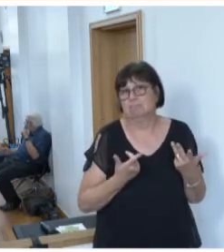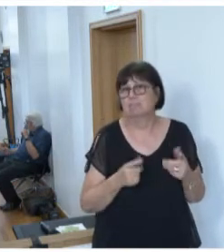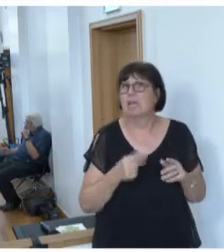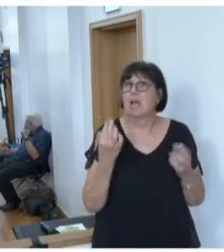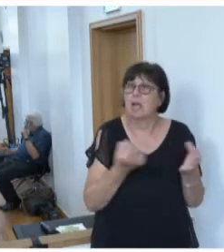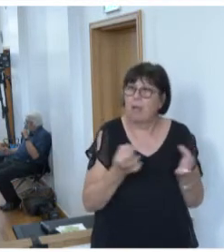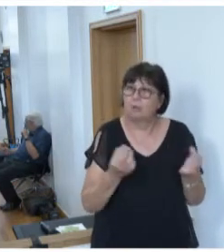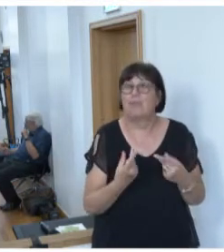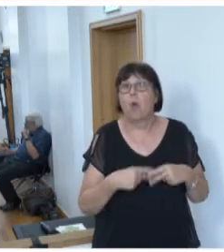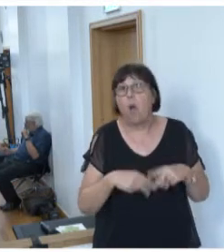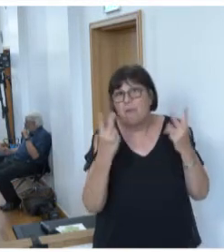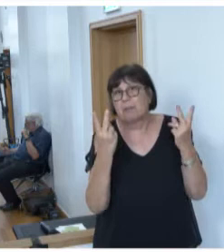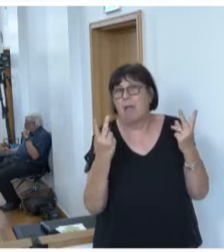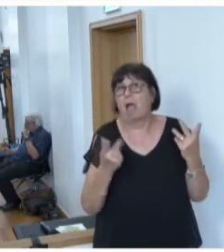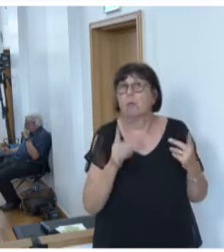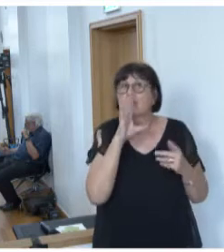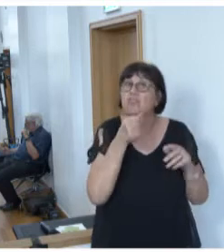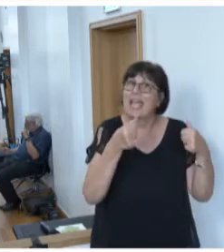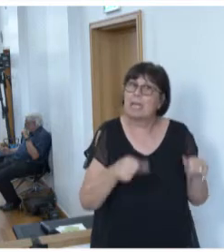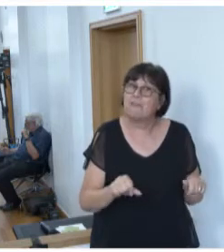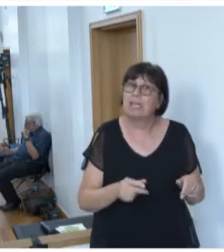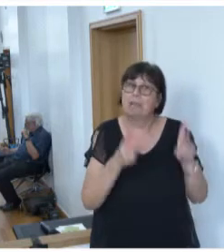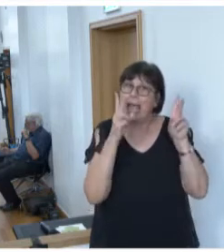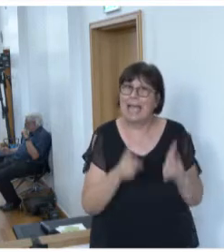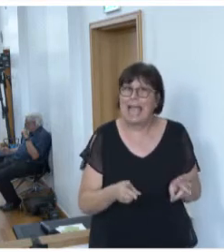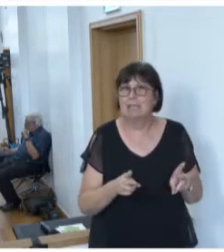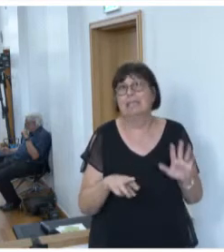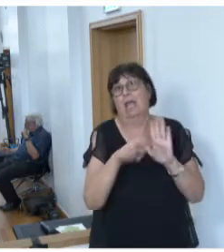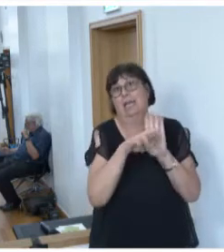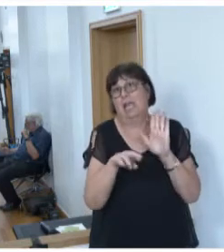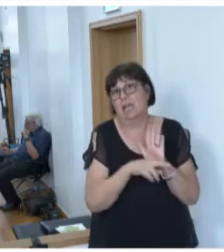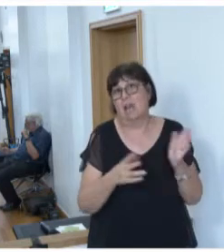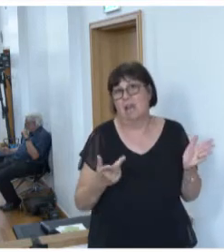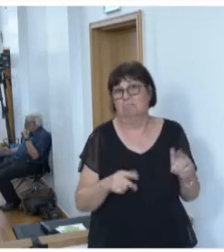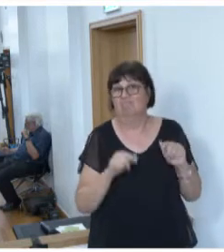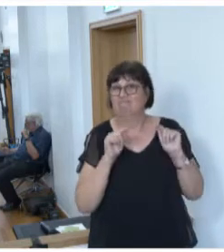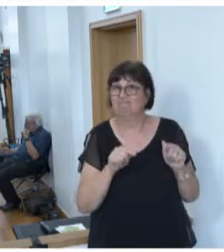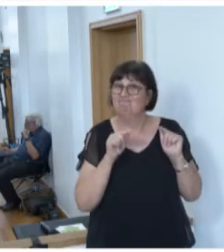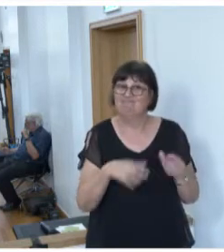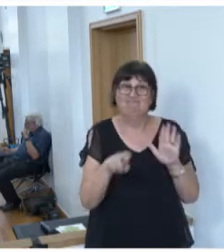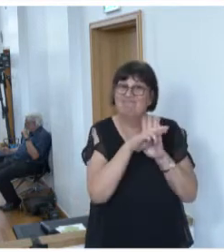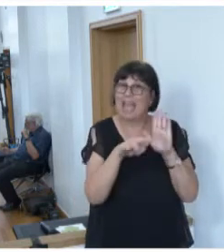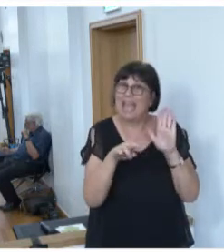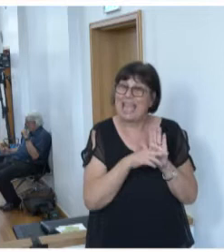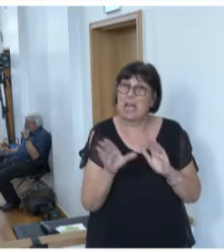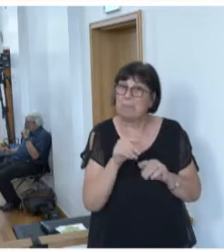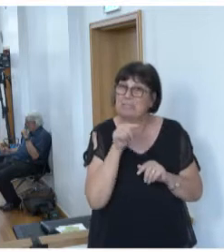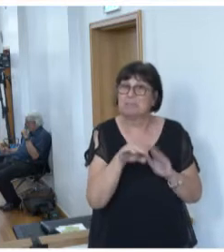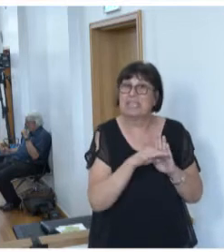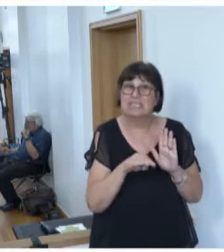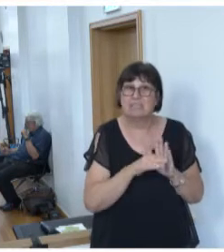Offenbarung der Schweigepflicht eine eindeutige rechtliche Regelung. Und diese sehen wir mit dem vorliegenden